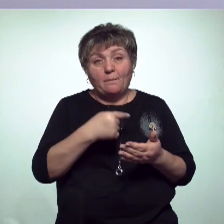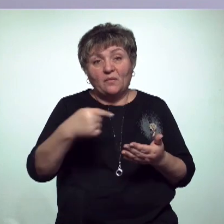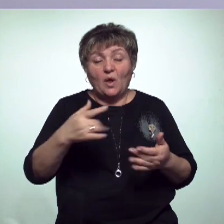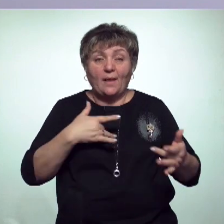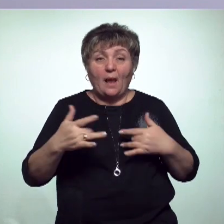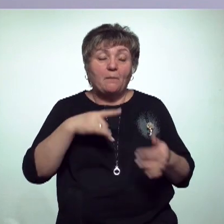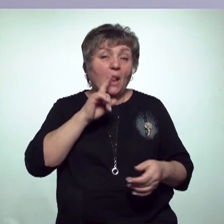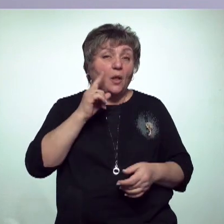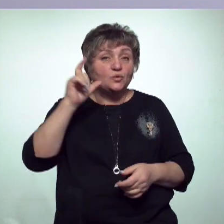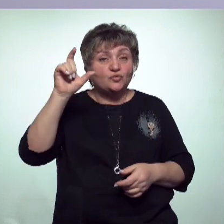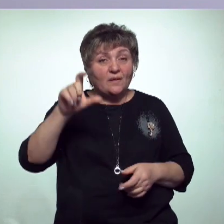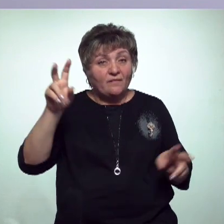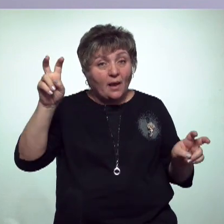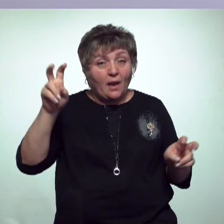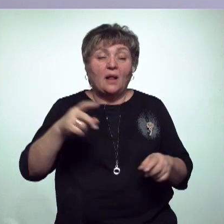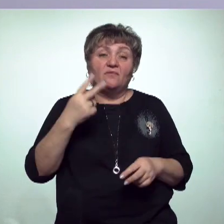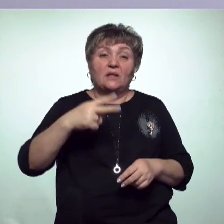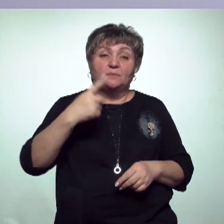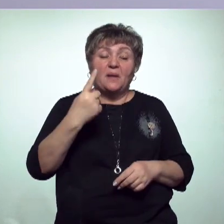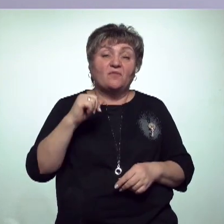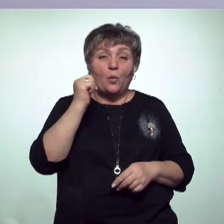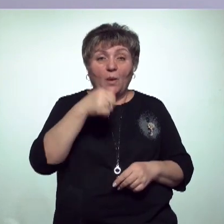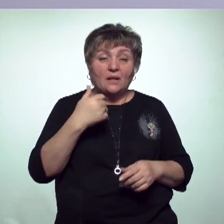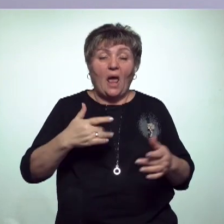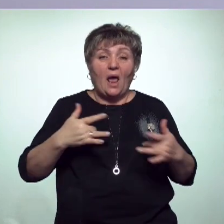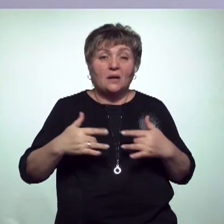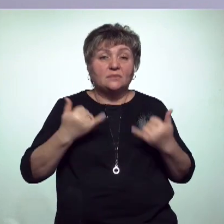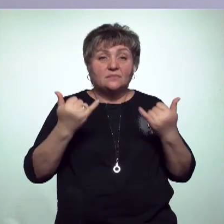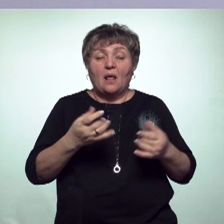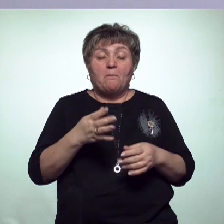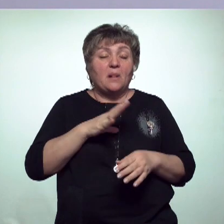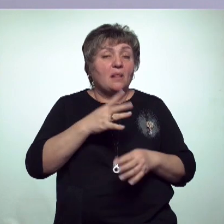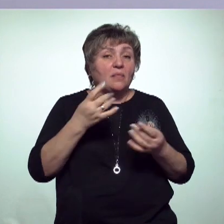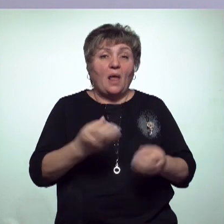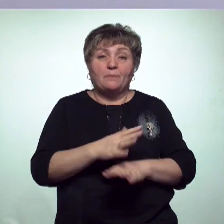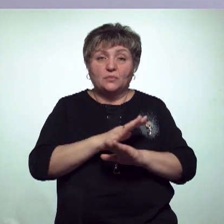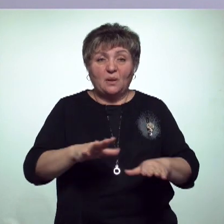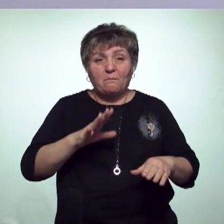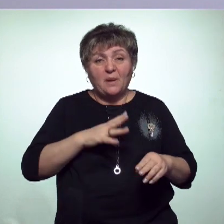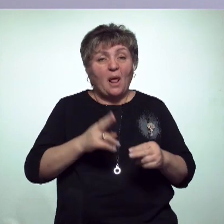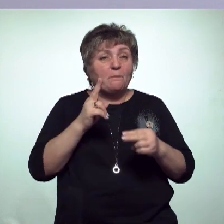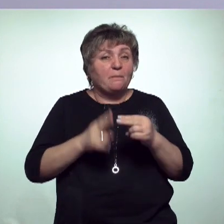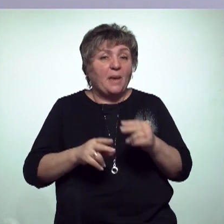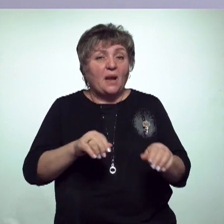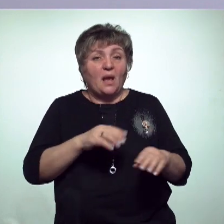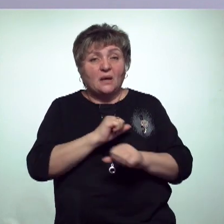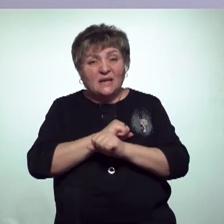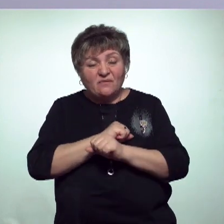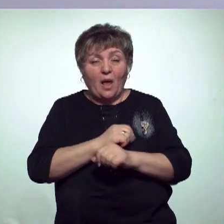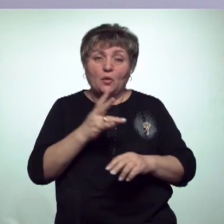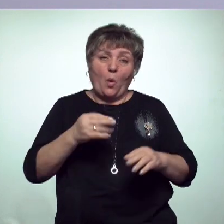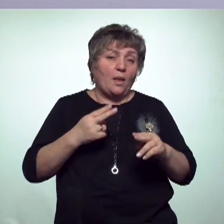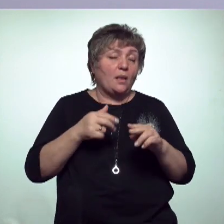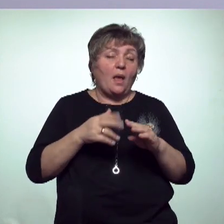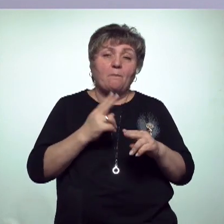в театре «Молодой человек». 2021-й выдался для артистов непростым. Были длинные перерывы. Впрочем, это не помешало работе